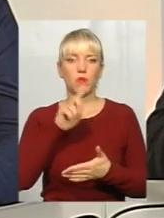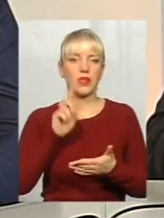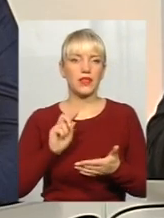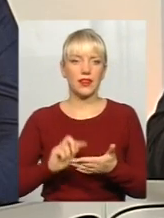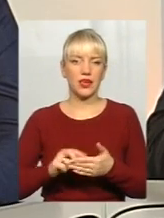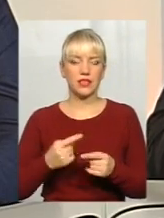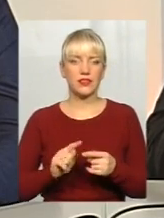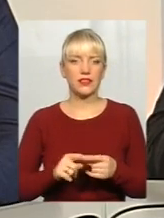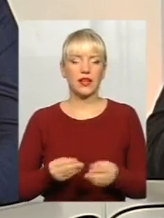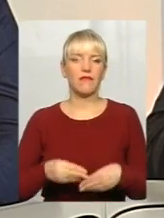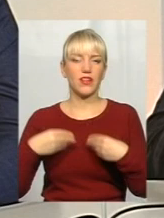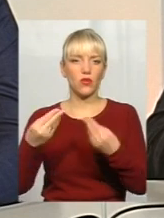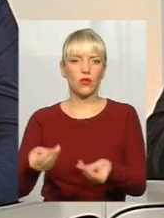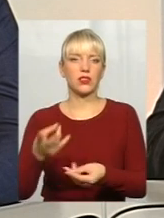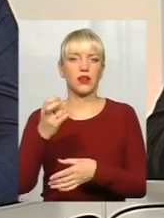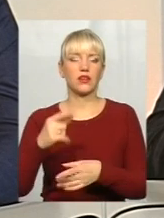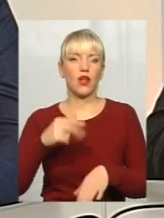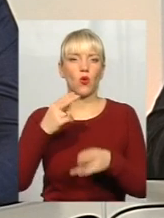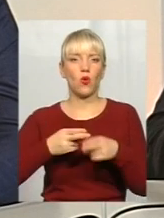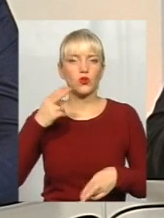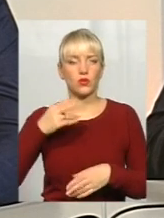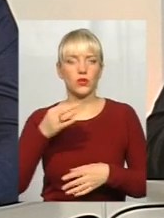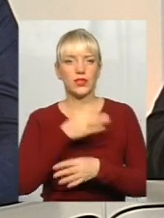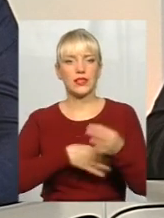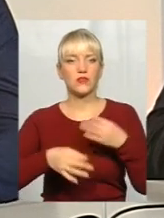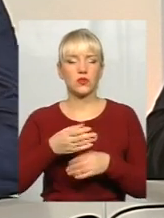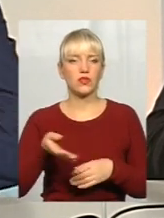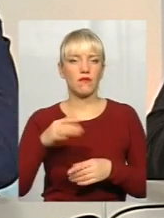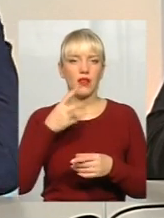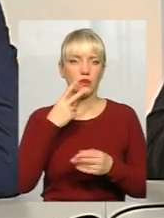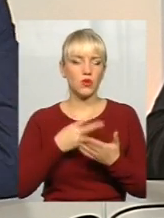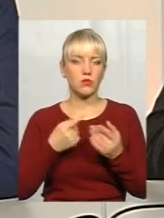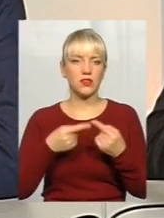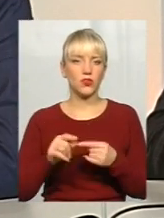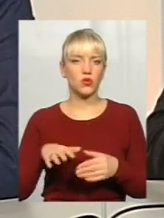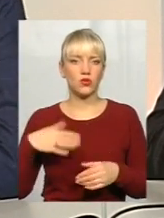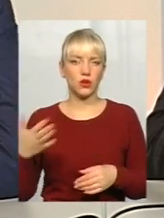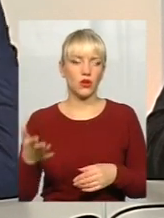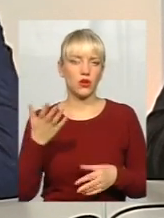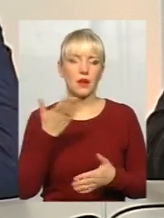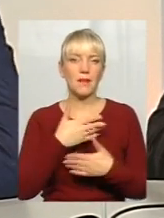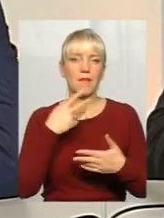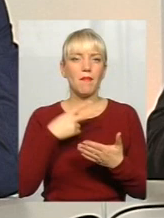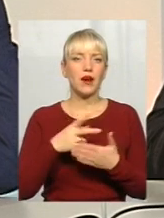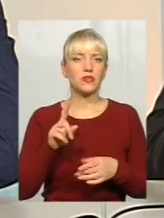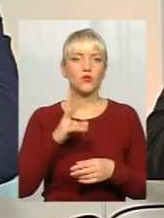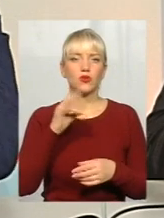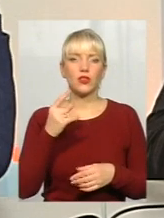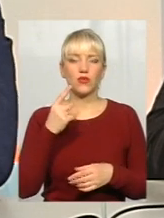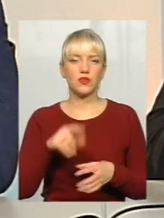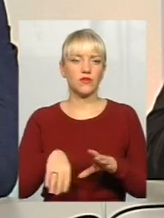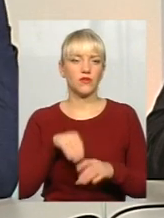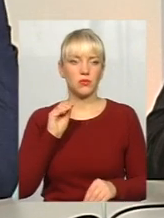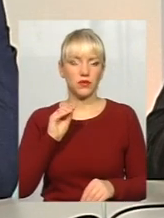значить, виносити для гострої дискусії. Але давайте подивимося з іншої сторони. Ми бачимо, що, по суті, жодні вибори